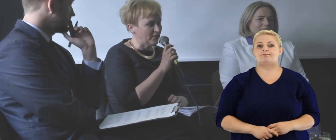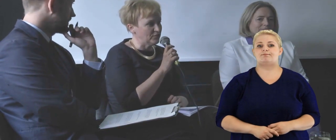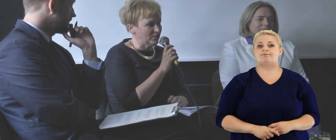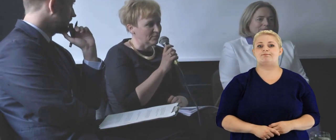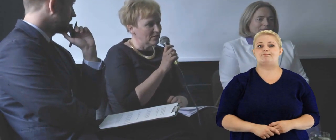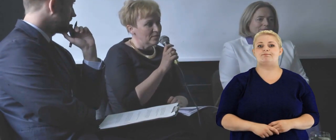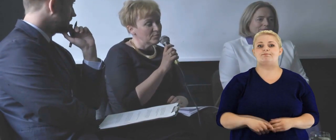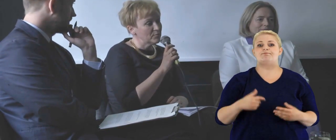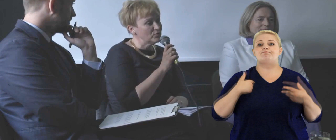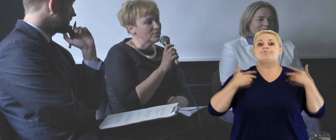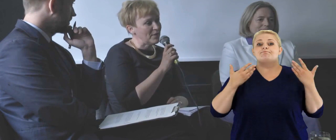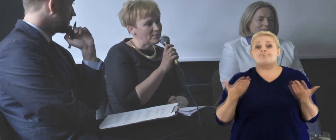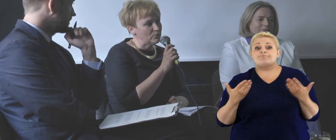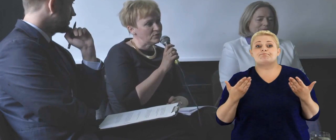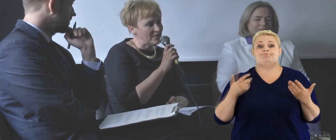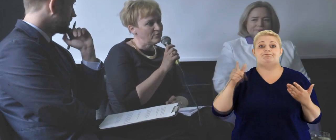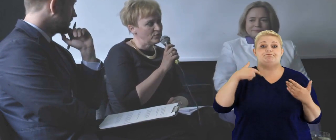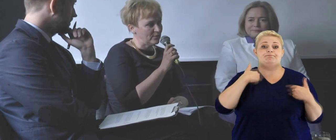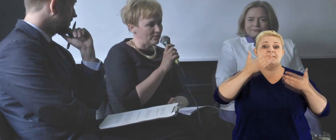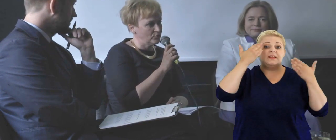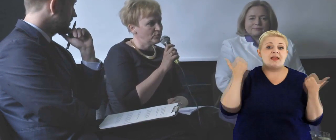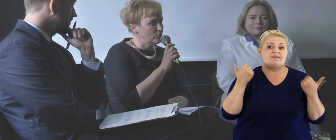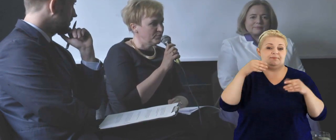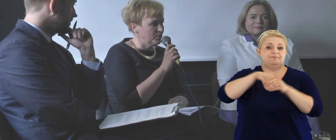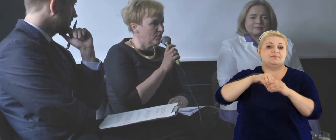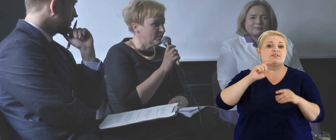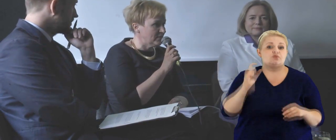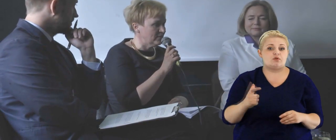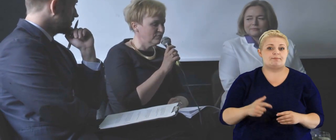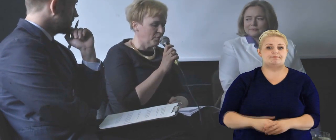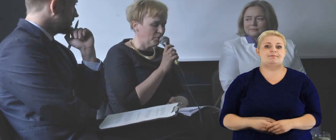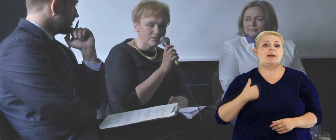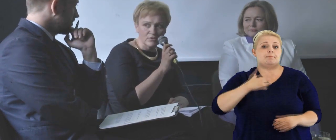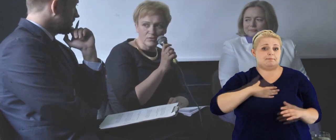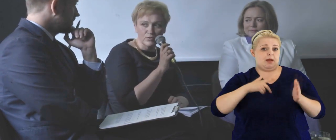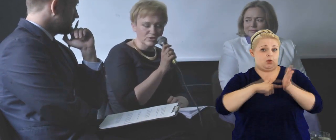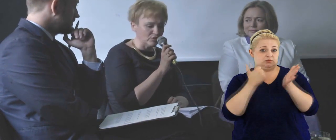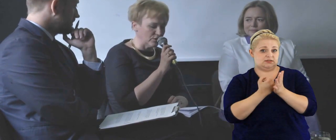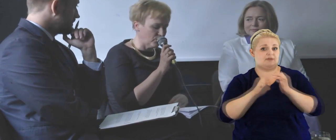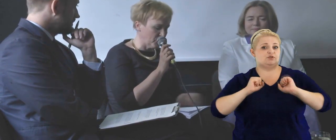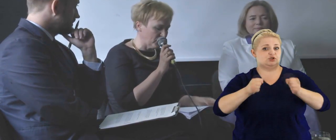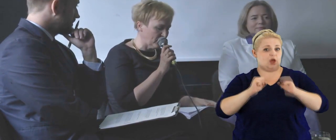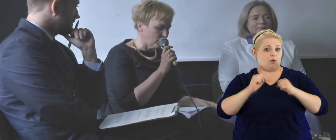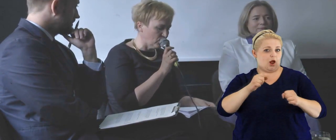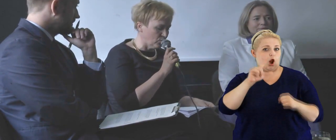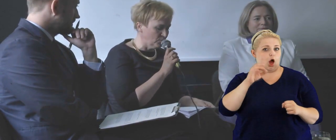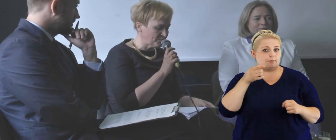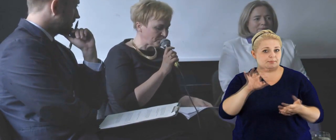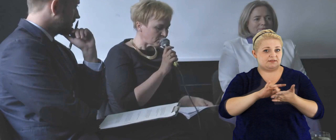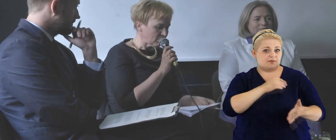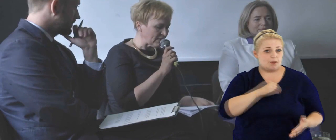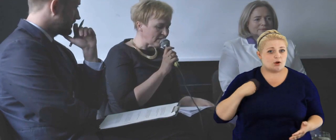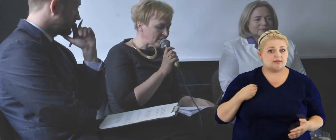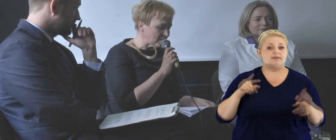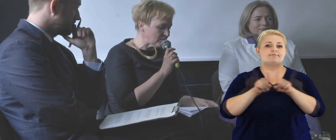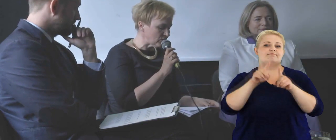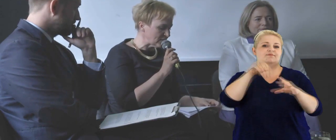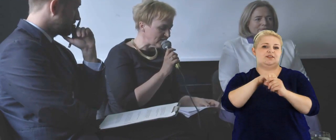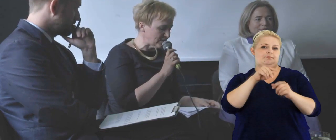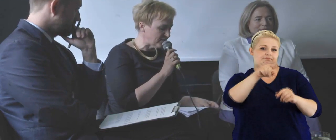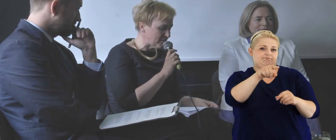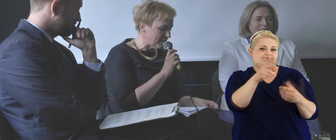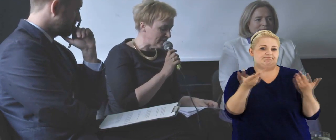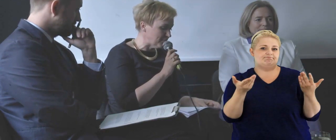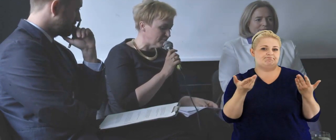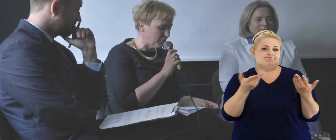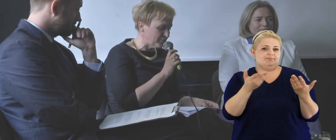pod tym pojęciem. Mimo, że mamy ustawę o działalności lobbyingowej w Polsce od 2005 roku, co